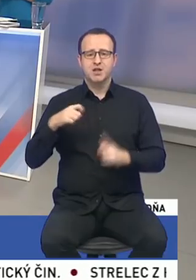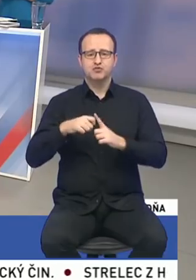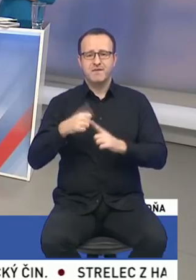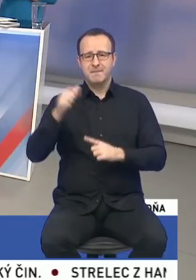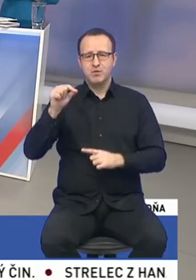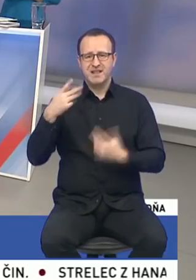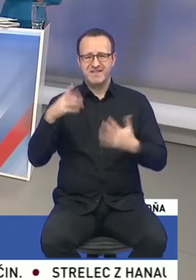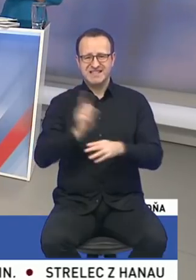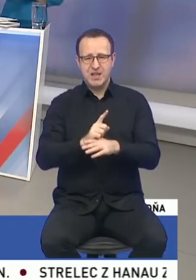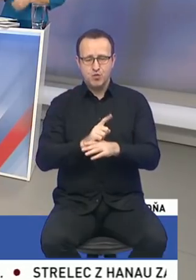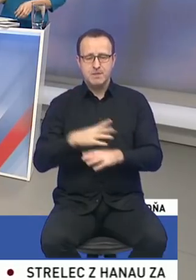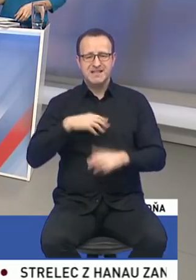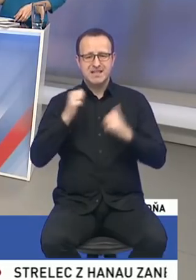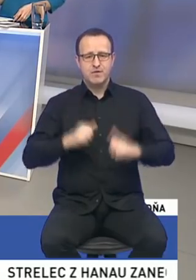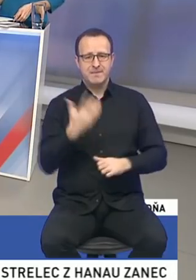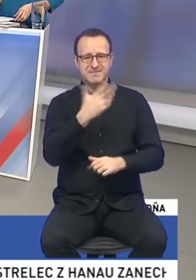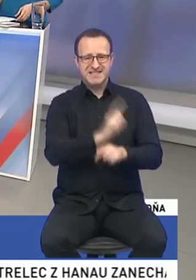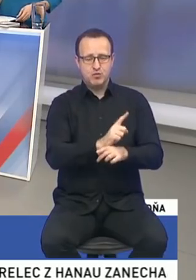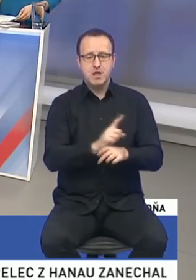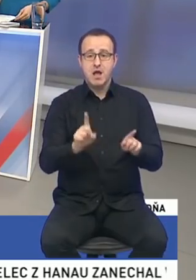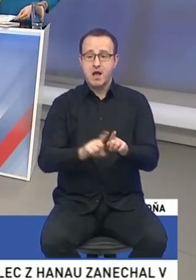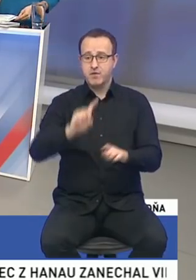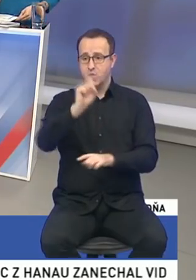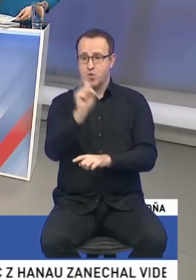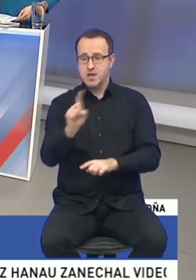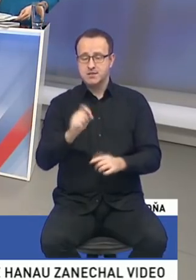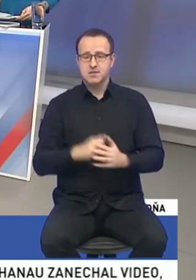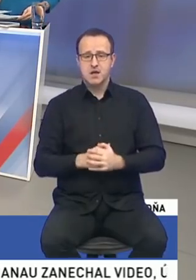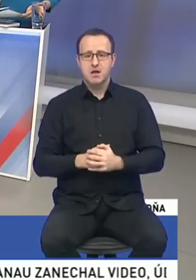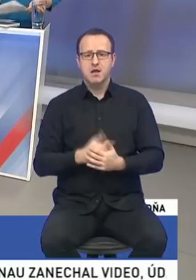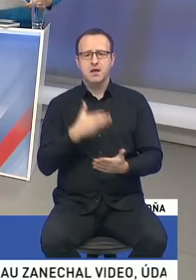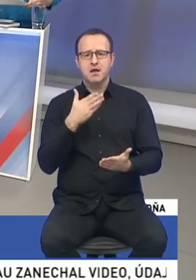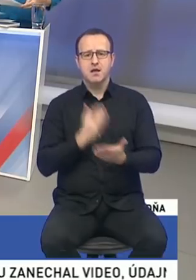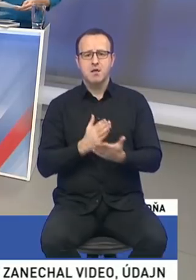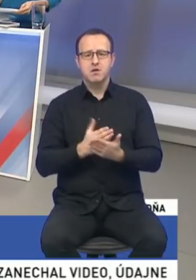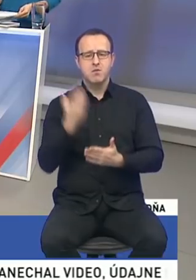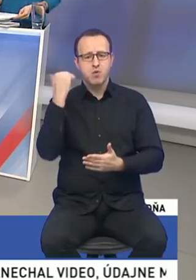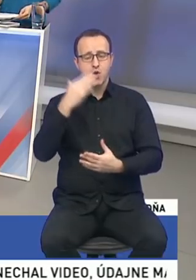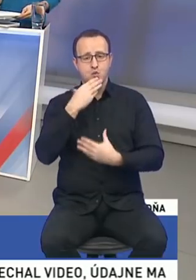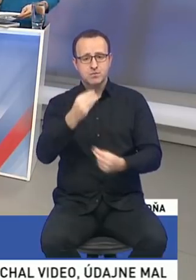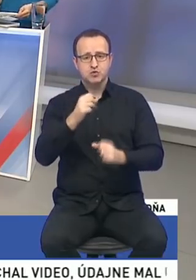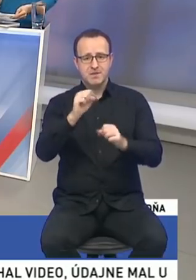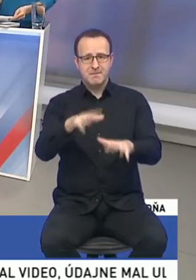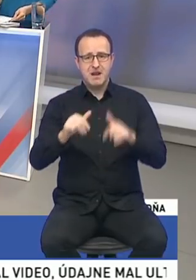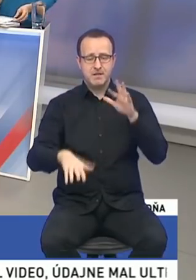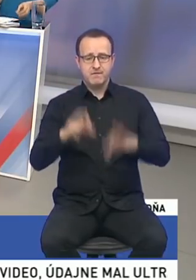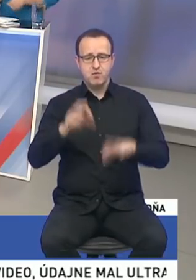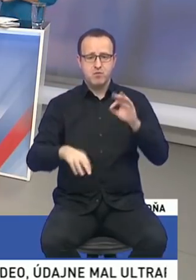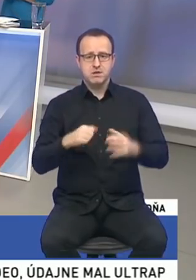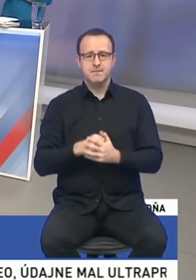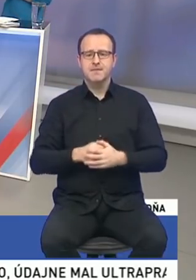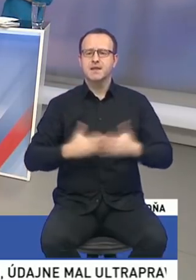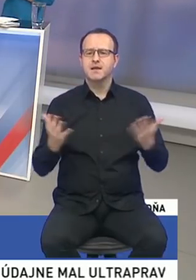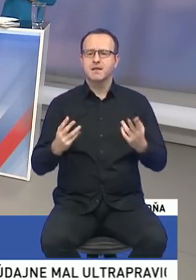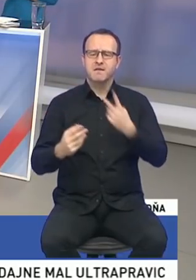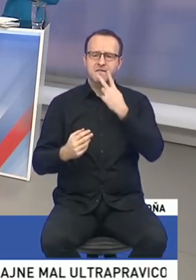sekúnd, pani Sakhova 55 sekúnd. Rovnaká otázka je pre vás v prípade, že by ste boli úspešní v parlamentných voľbách a kde sa